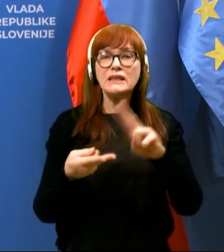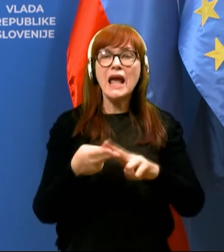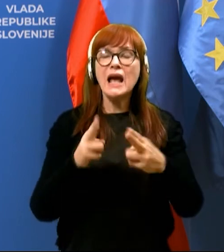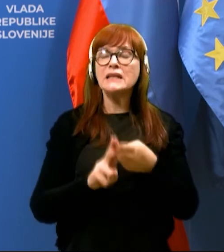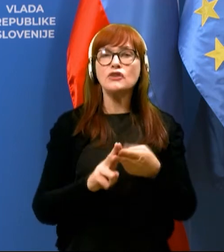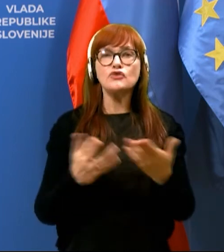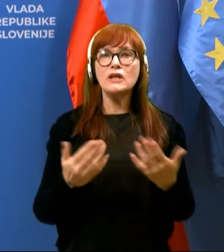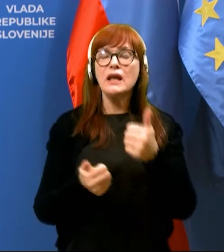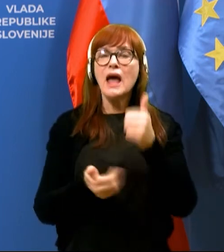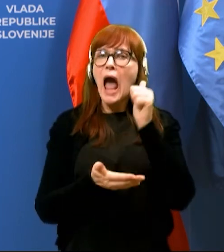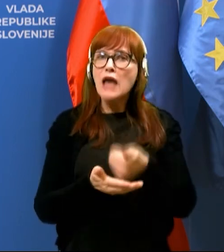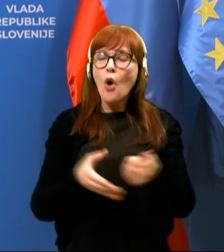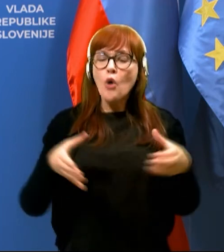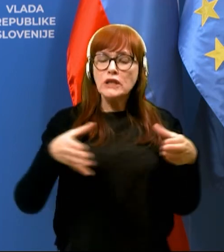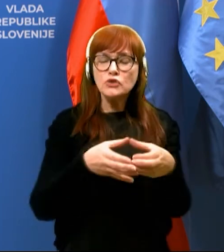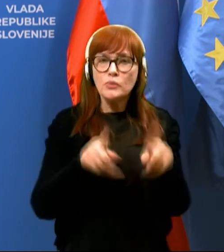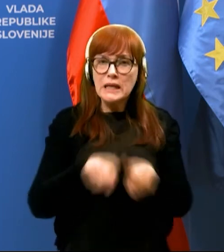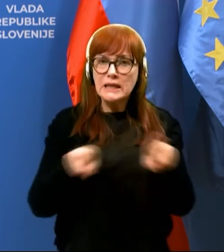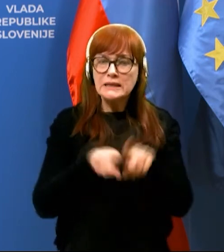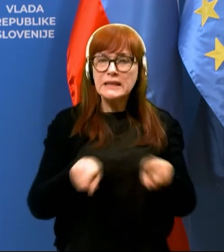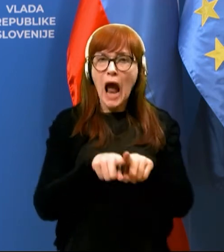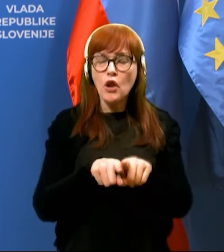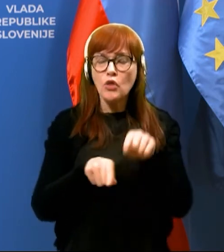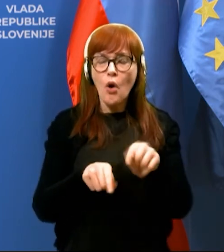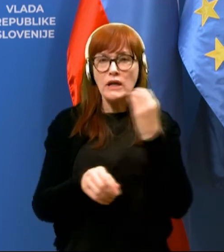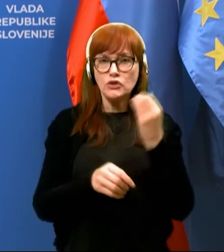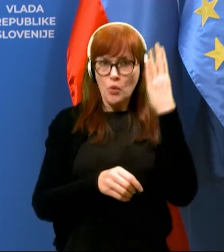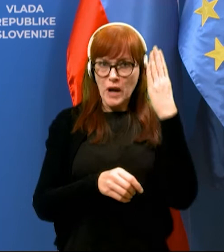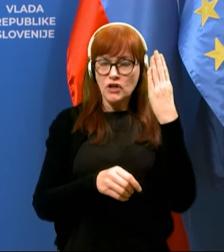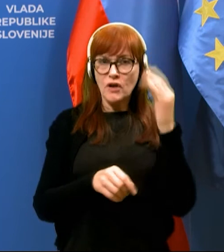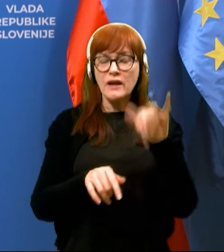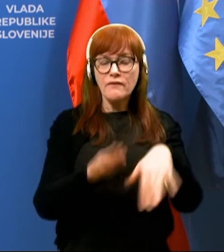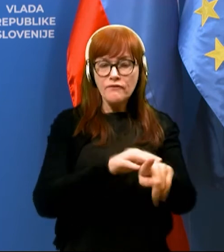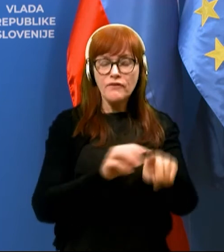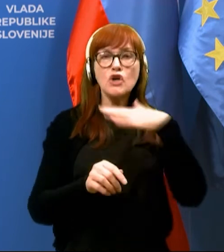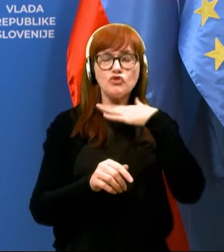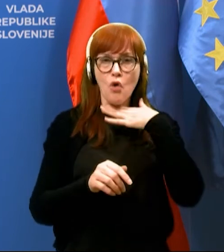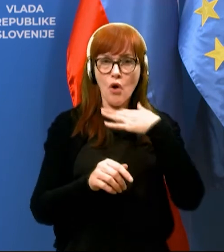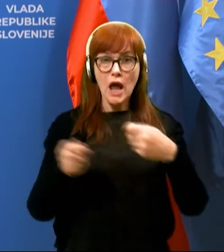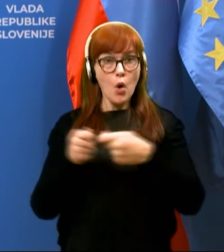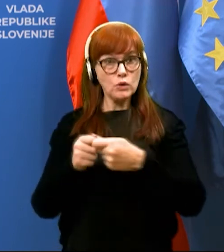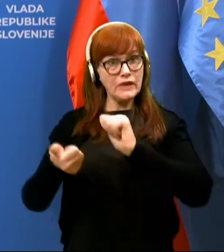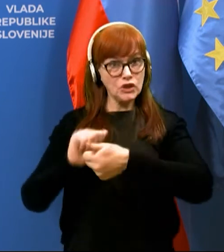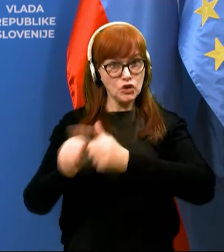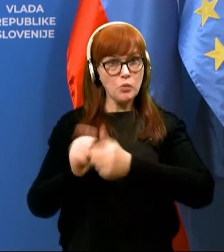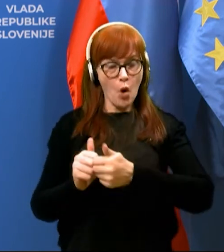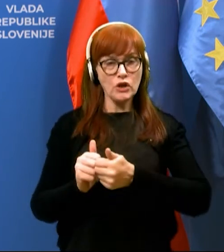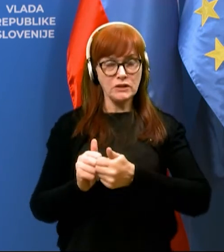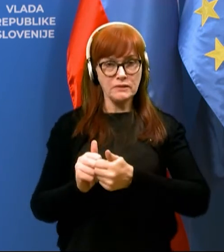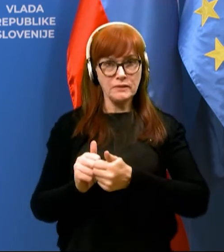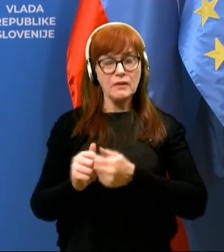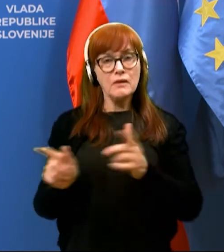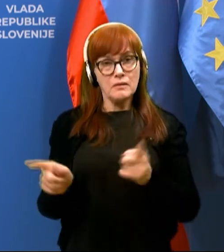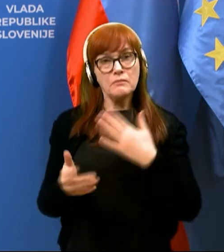enotna skupina vščas izobraževanja v šoli. Kar se tiče športa, bi